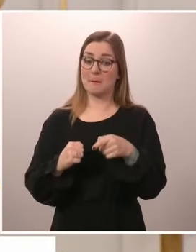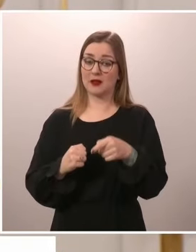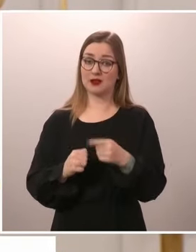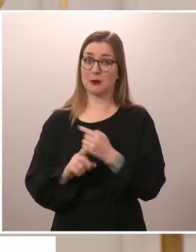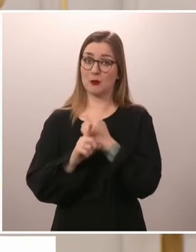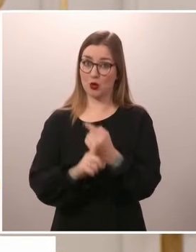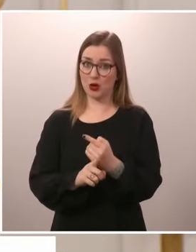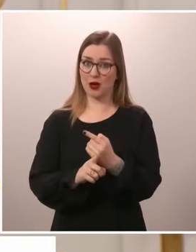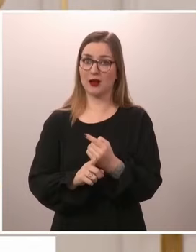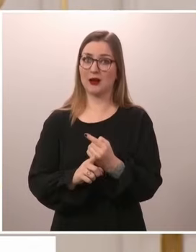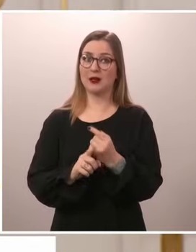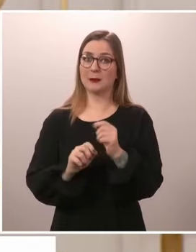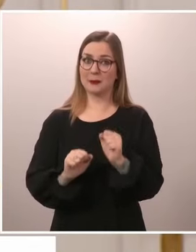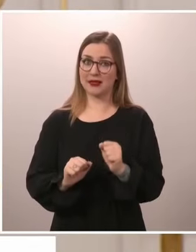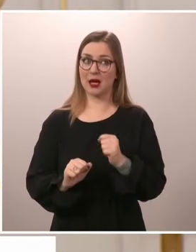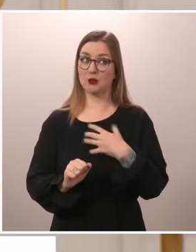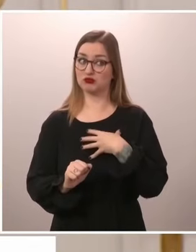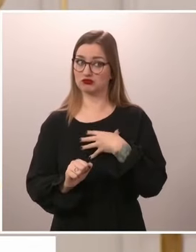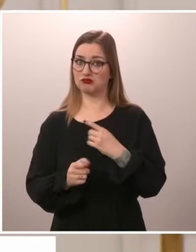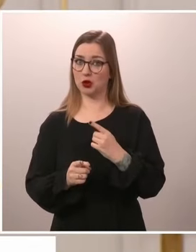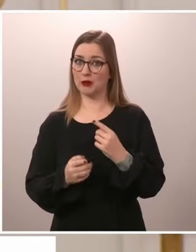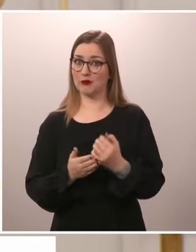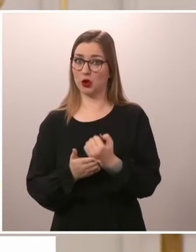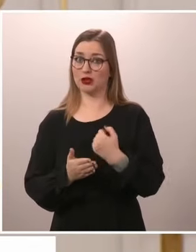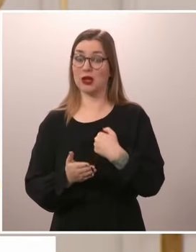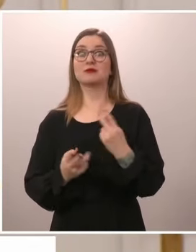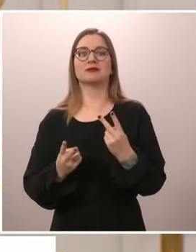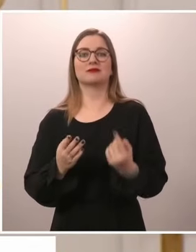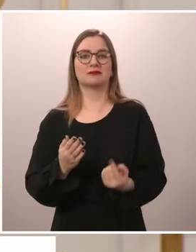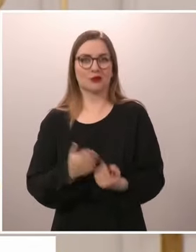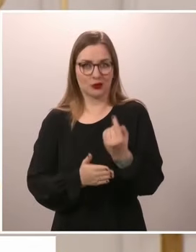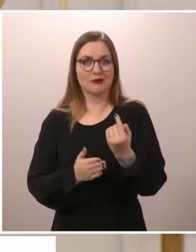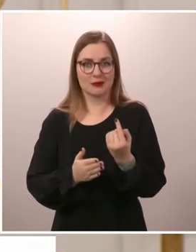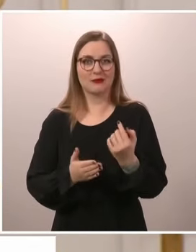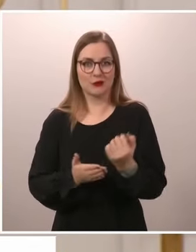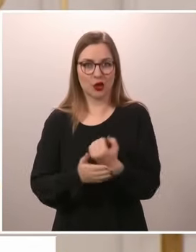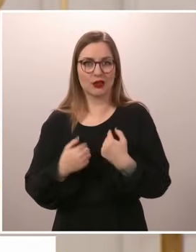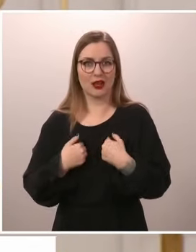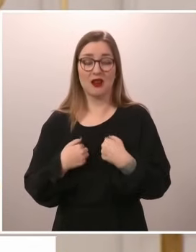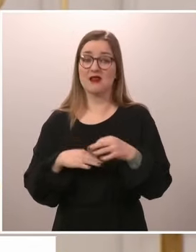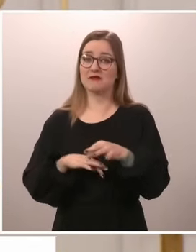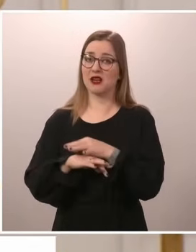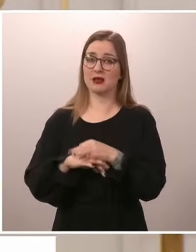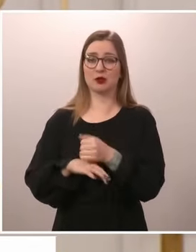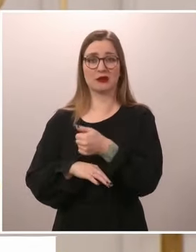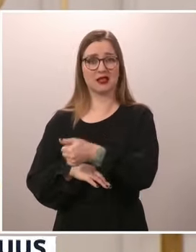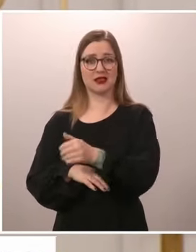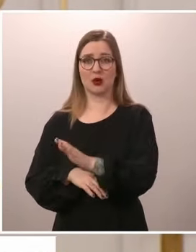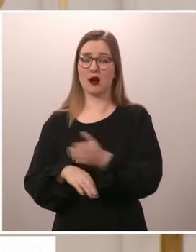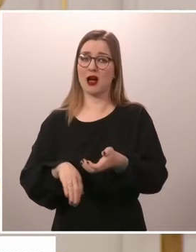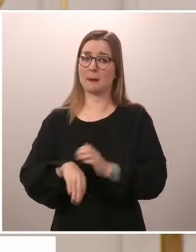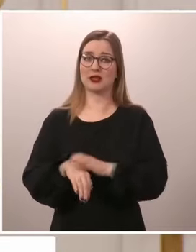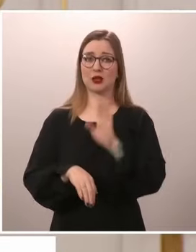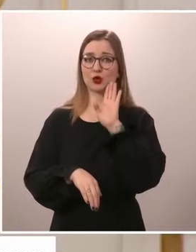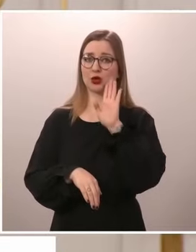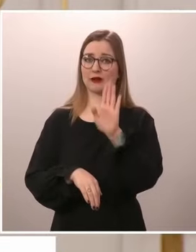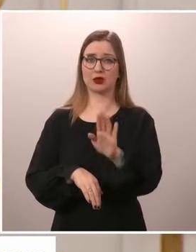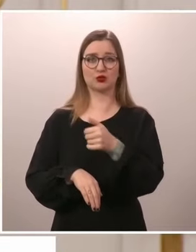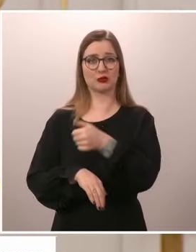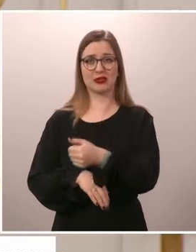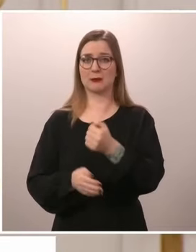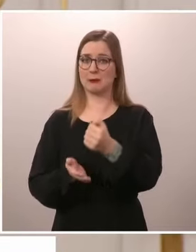että on myös mahdollisuus voittaa. Ja nyt kun tällä kertaa näin kävi, niin vaimo itse päättää sitten omasta ammatillisesta tulevaisuudesta ja mitä hän aikoo